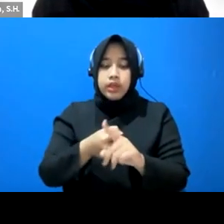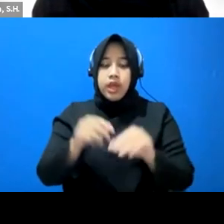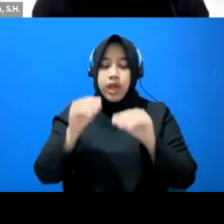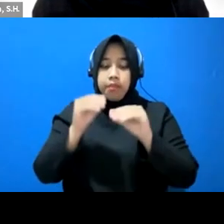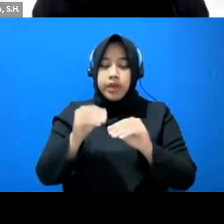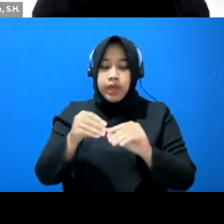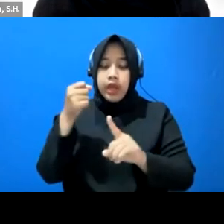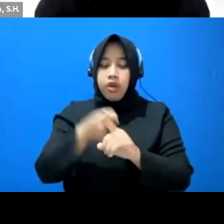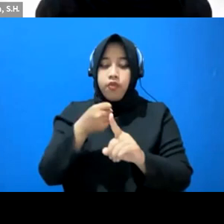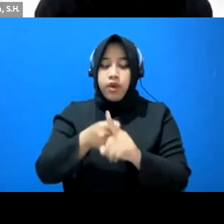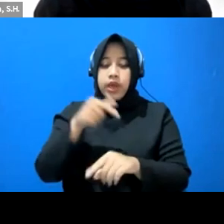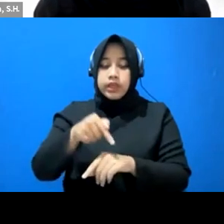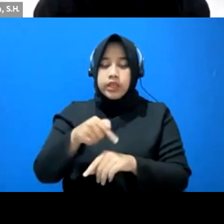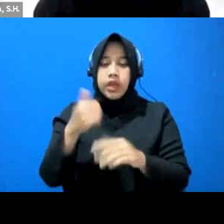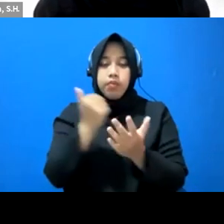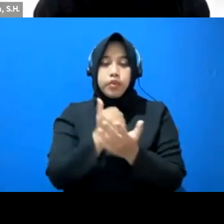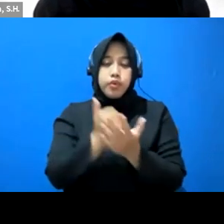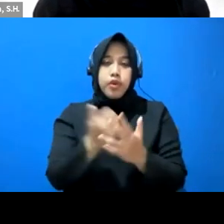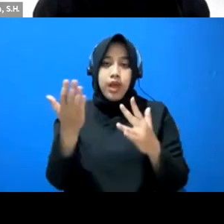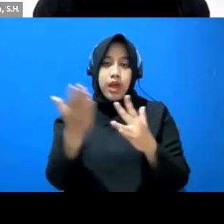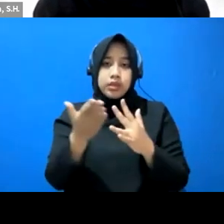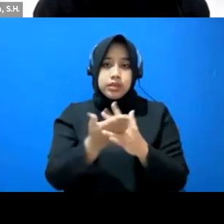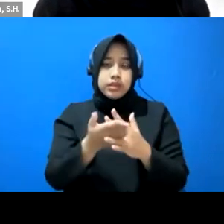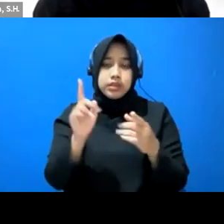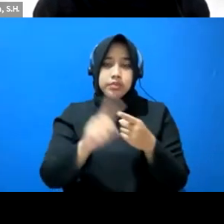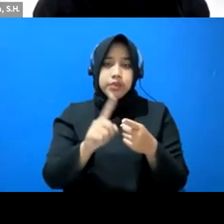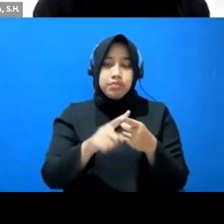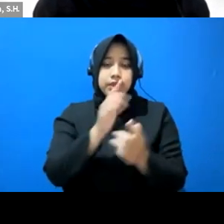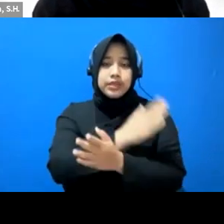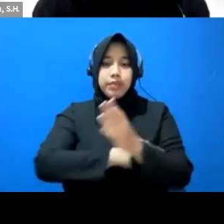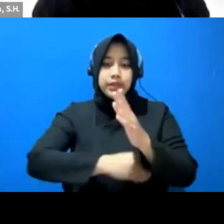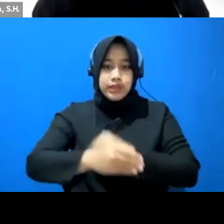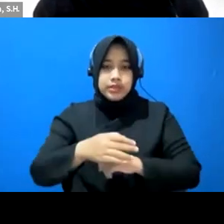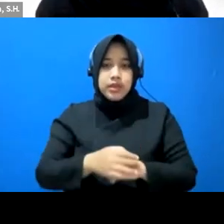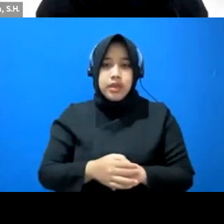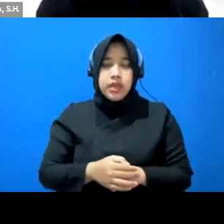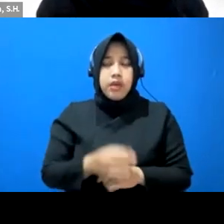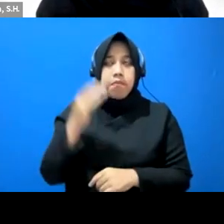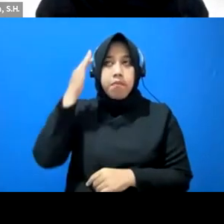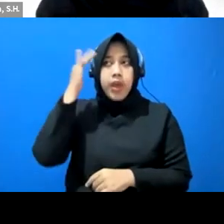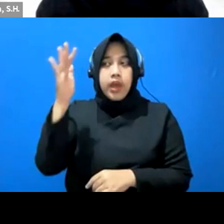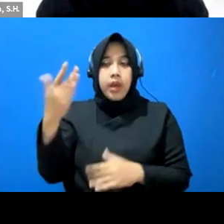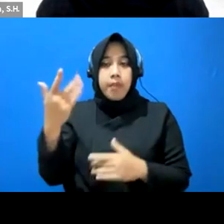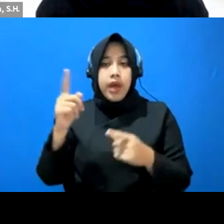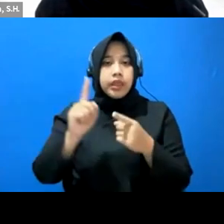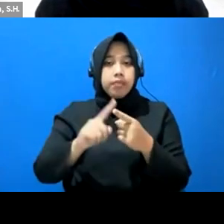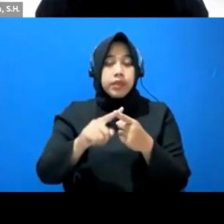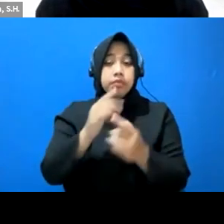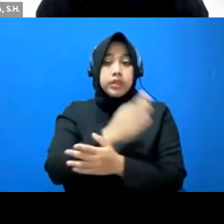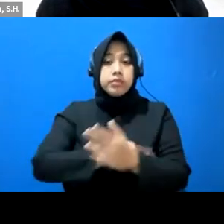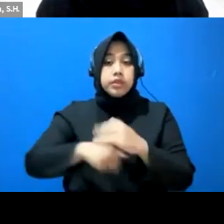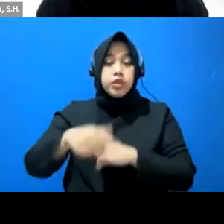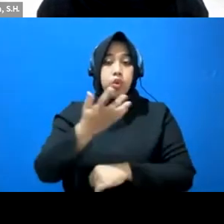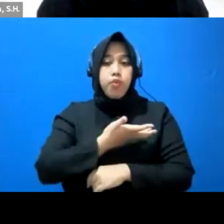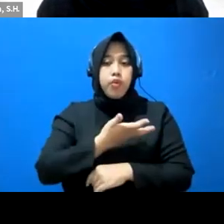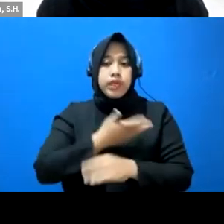advokat itu yang akses terhadap teman-teman disabilitas sehingga bayangannya memang teman-teman disabilitas itu punya